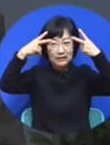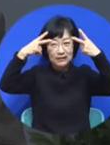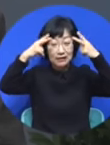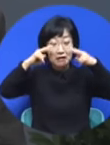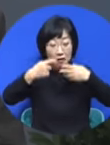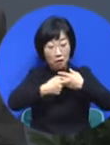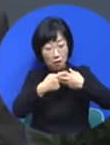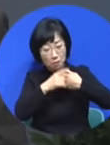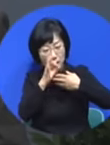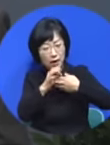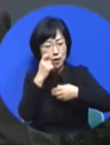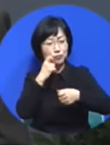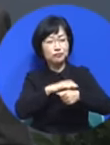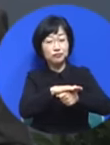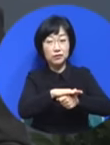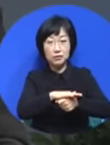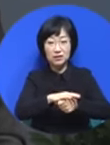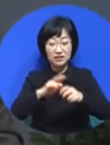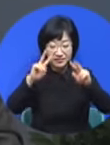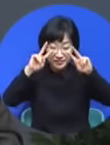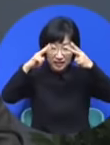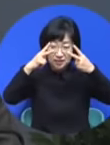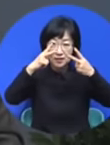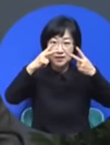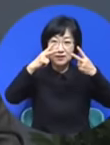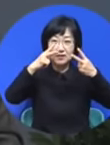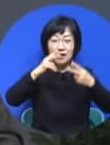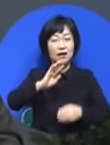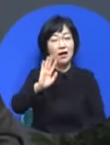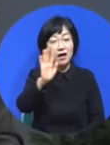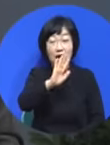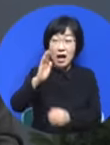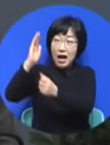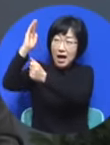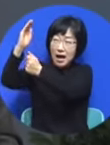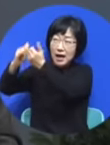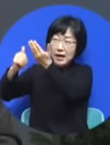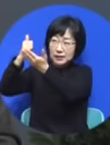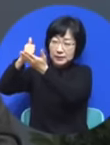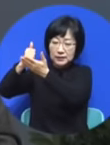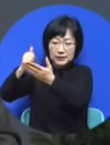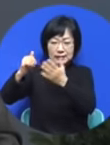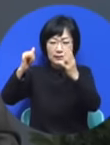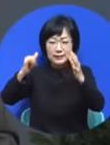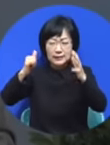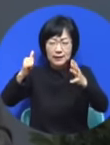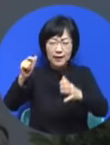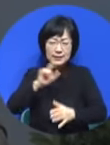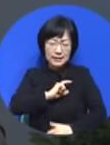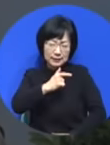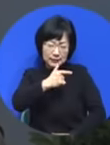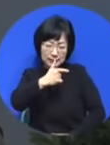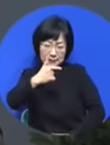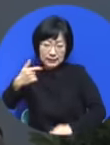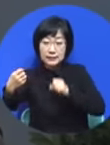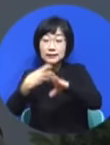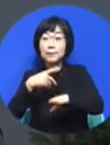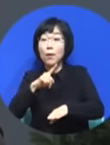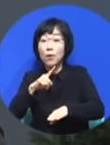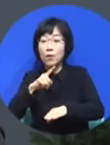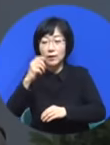하나님은 지구상의 가장 큰 응답인 성령의 충만함을 요셉에게 주었어요.